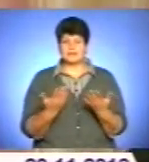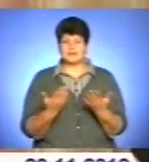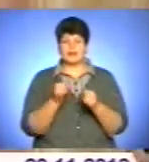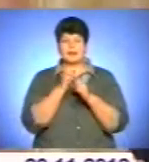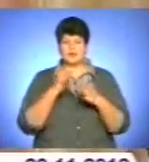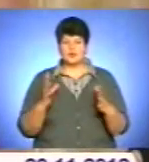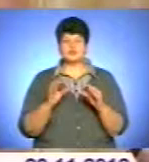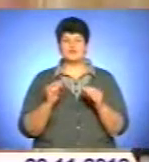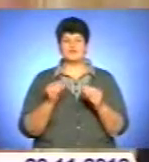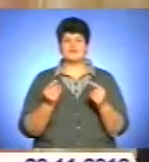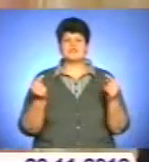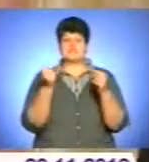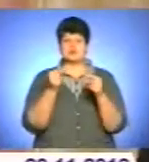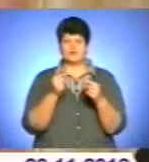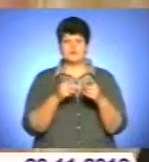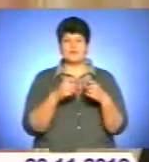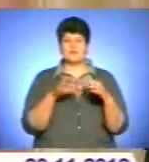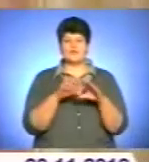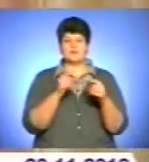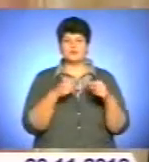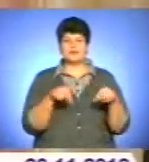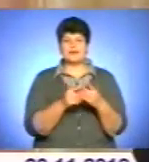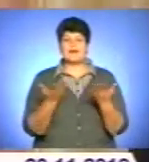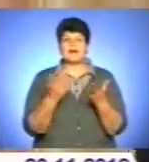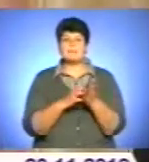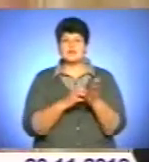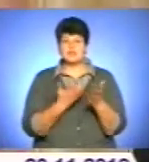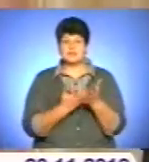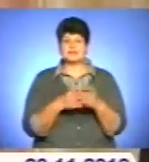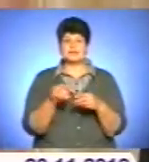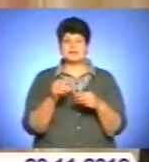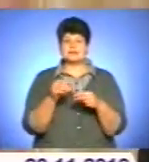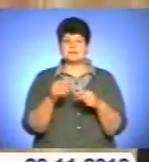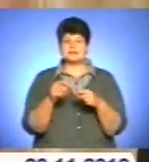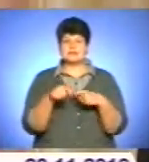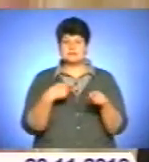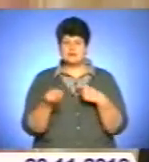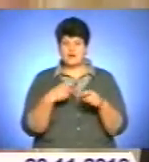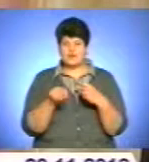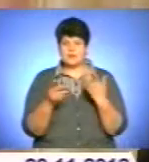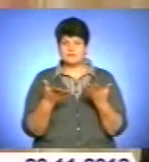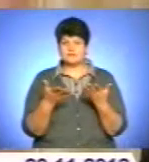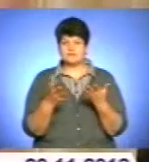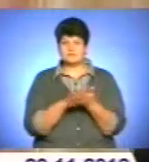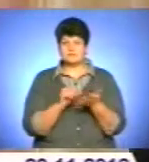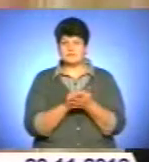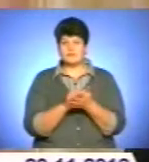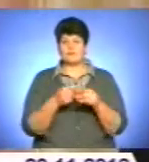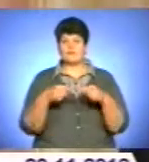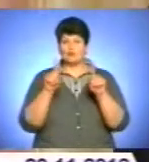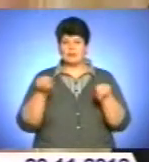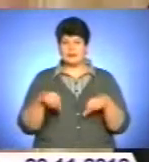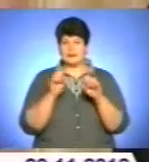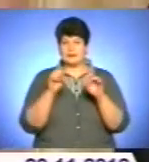встановити по таких-то виборчих дільницях, то яка причина? Зіпсовані бюлетені? Очевидно, треба ставити